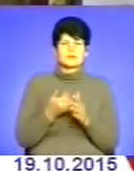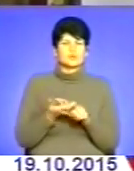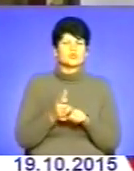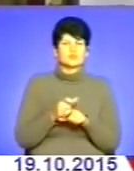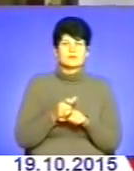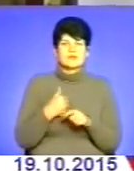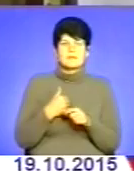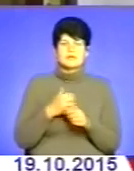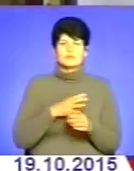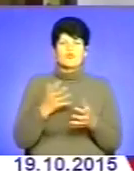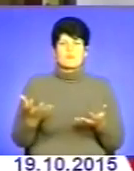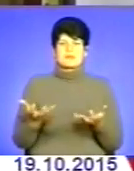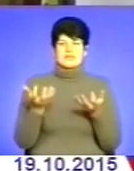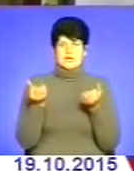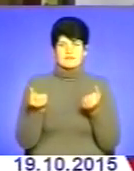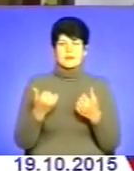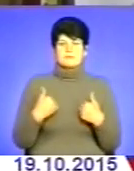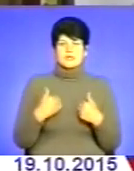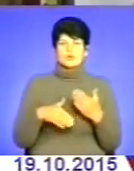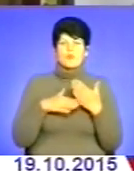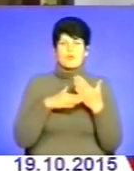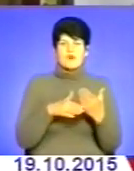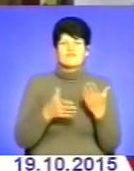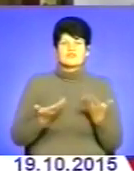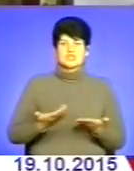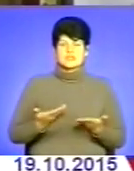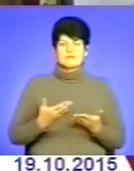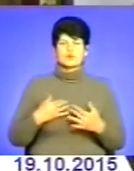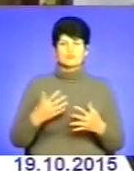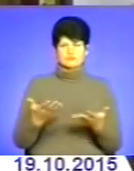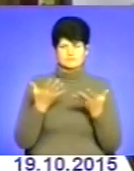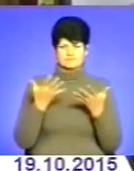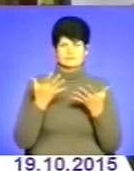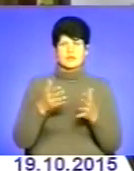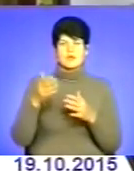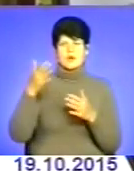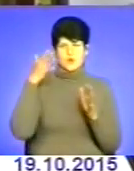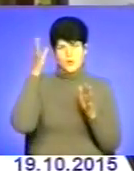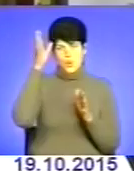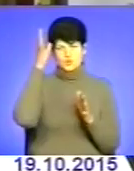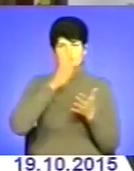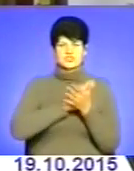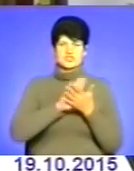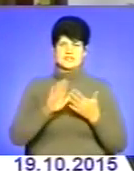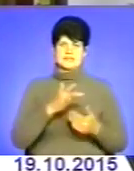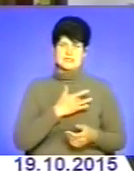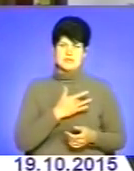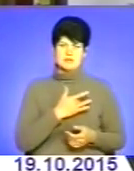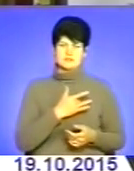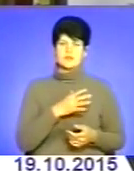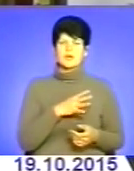що він для мене був підтримка, він мені допомагав в житті В нього був ясний розум, чисте серце І він був